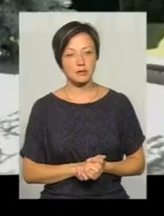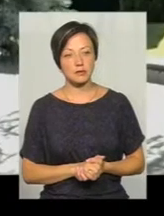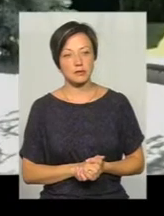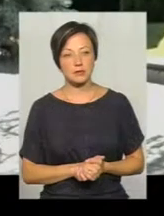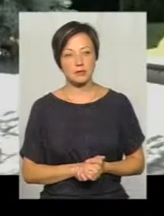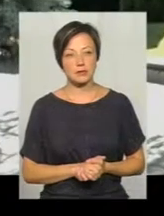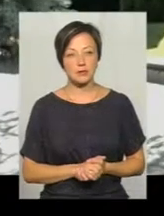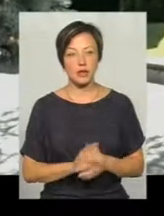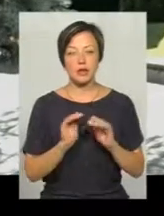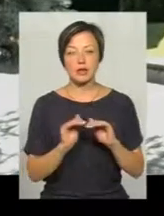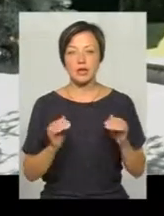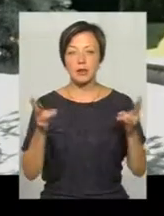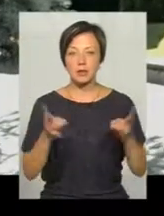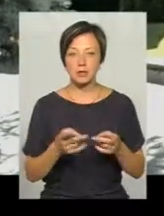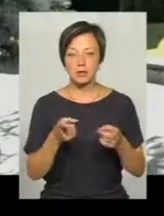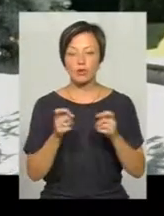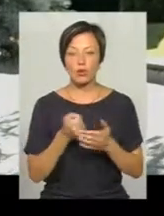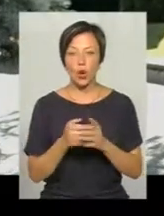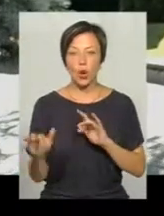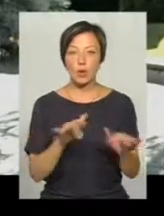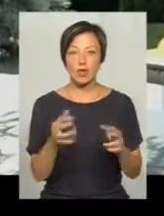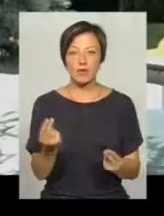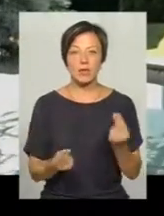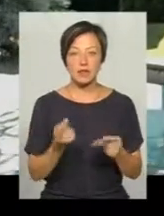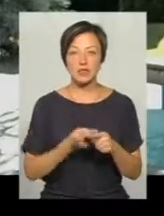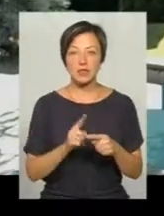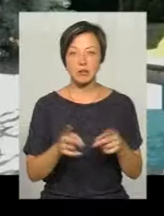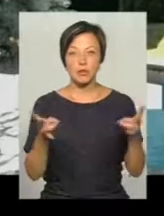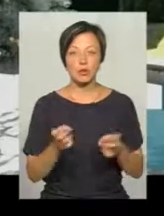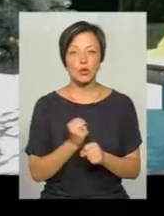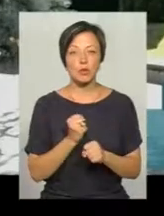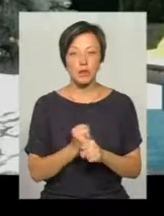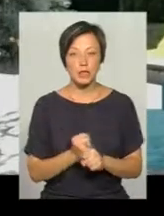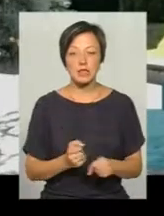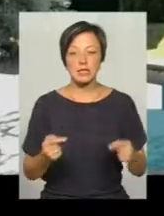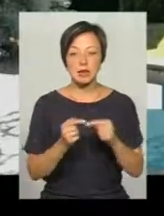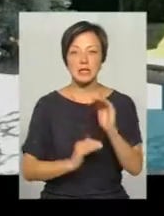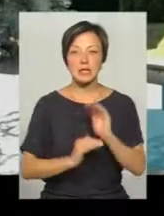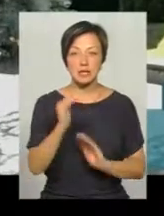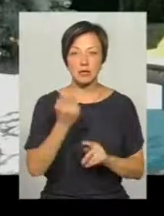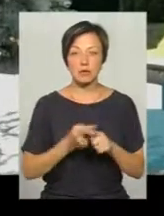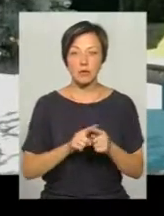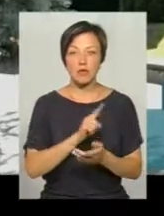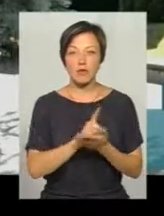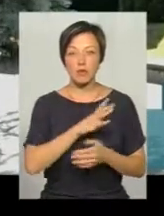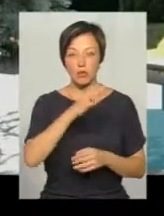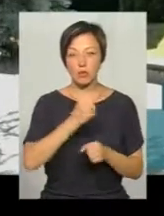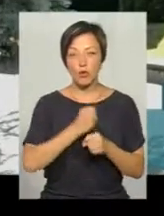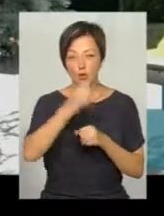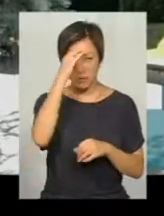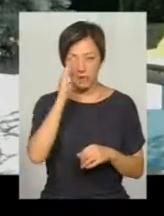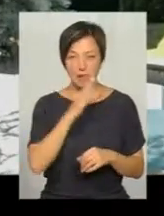Дітей потрібно залучати саме до рухливих ігор. І це потрібно робити саме з дитинства, це повинні робити батьки.